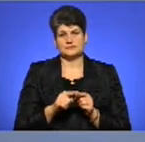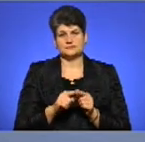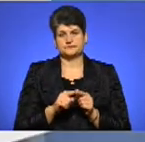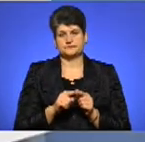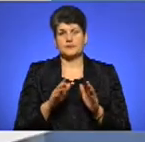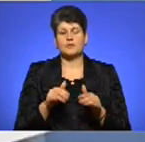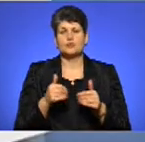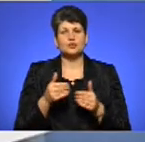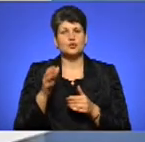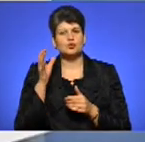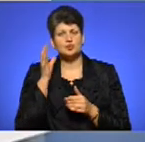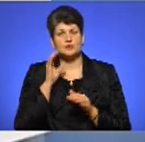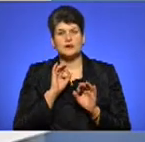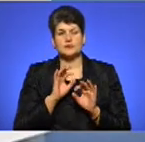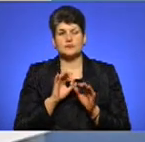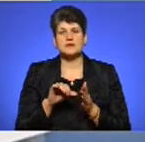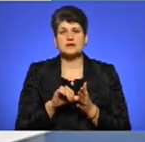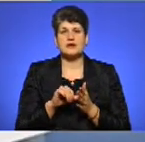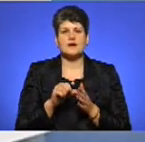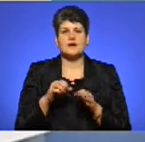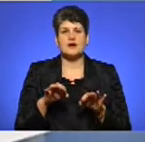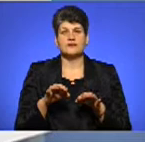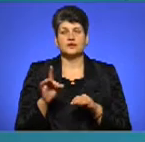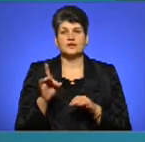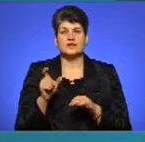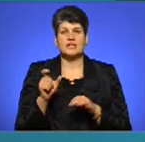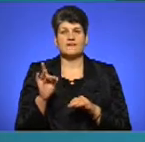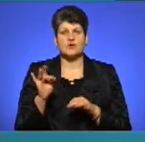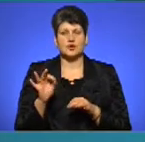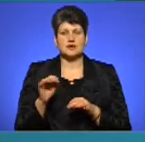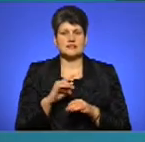Пропоную послухати коментар представника «Автоєвросили» Ігора Красновського.